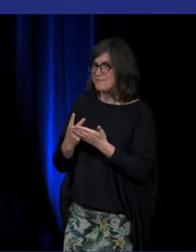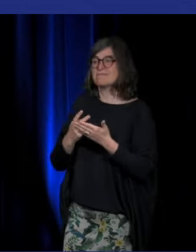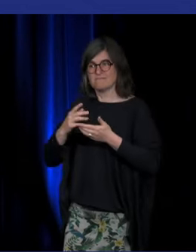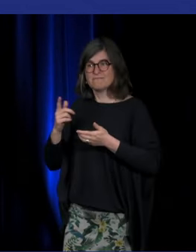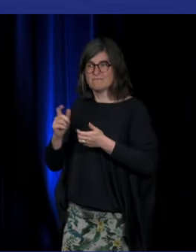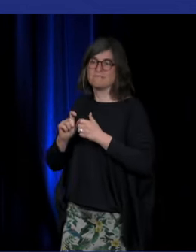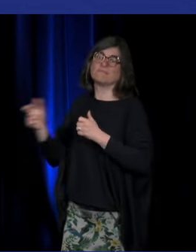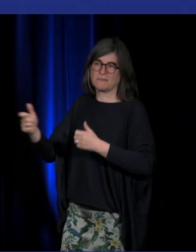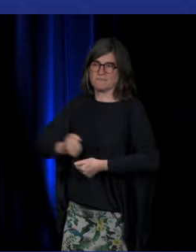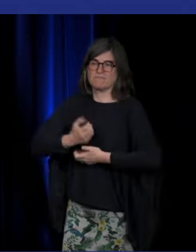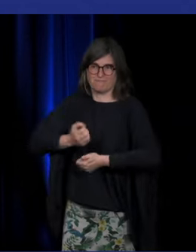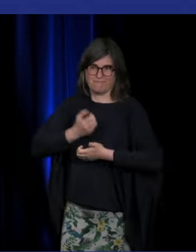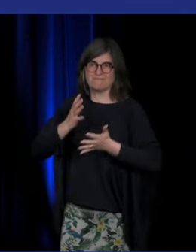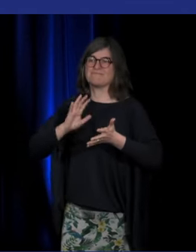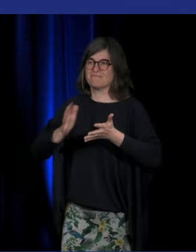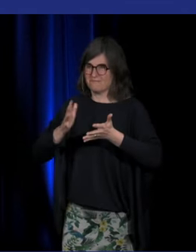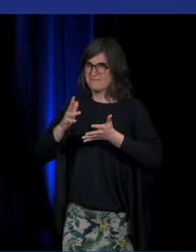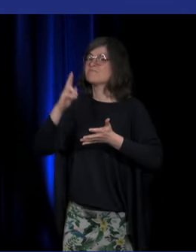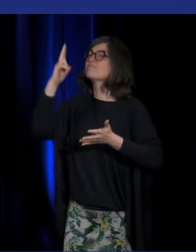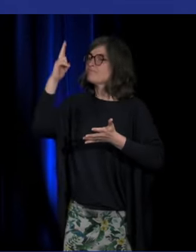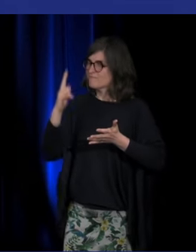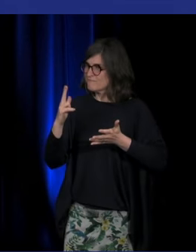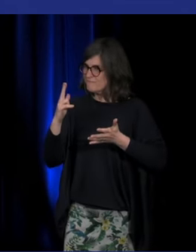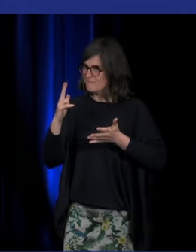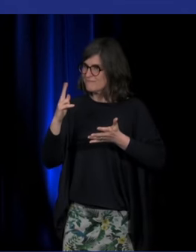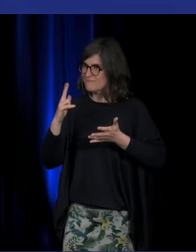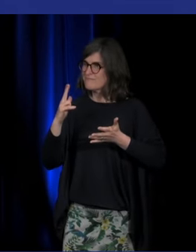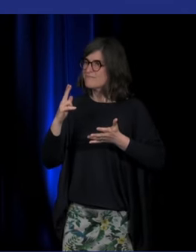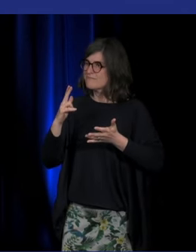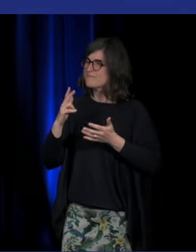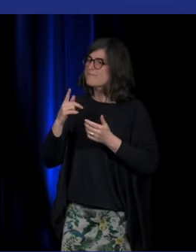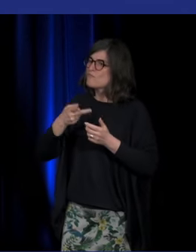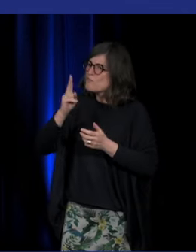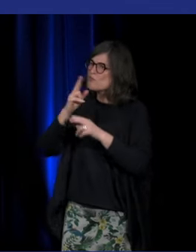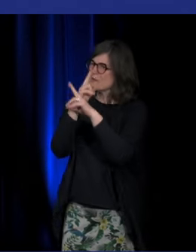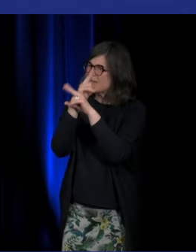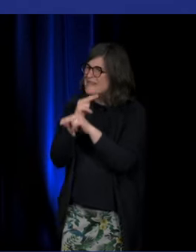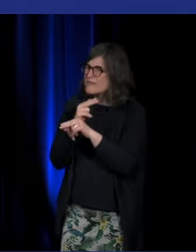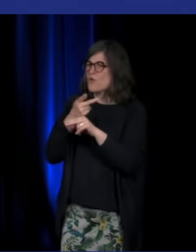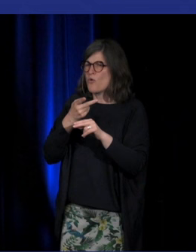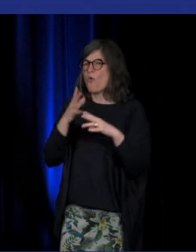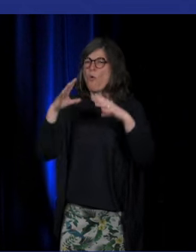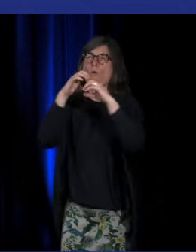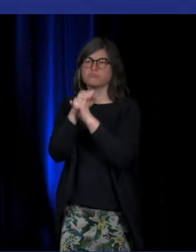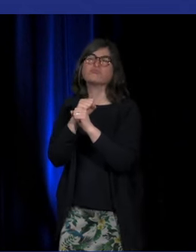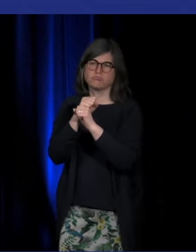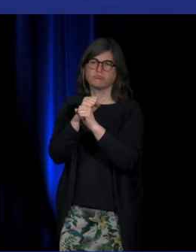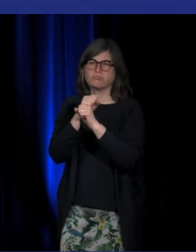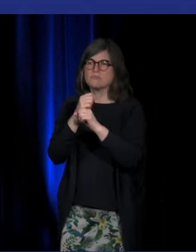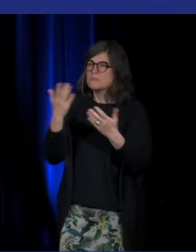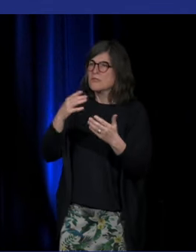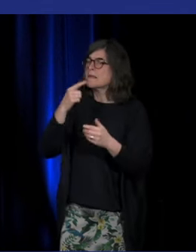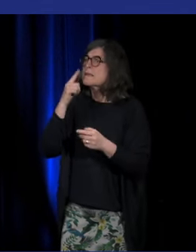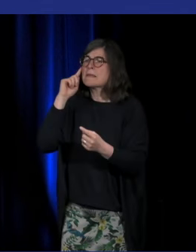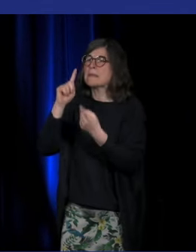à Olivier, et qui va commencer pour une catégorisation de définition très synthétique, en fait, de quoi on